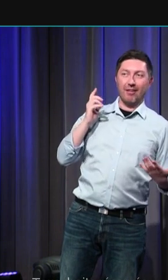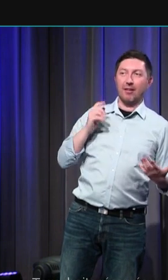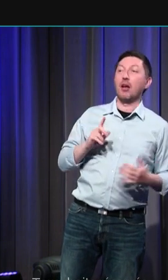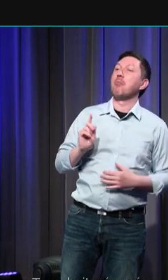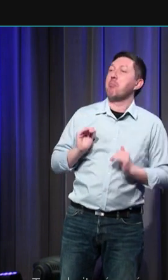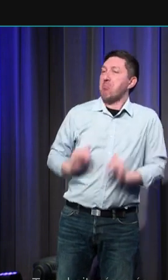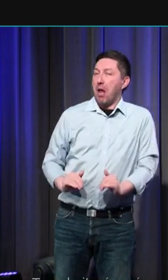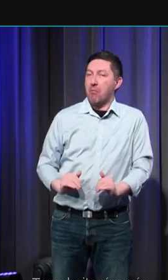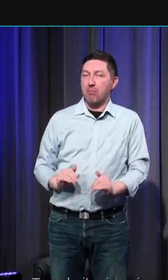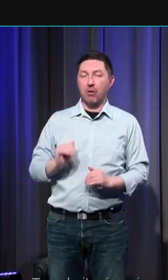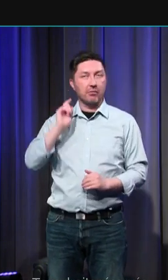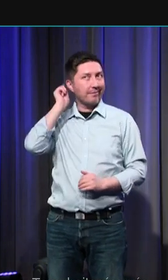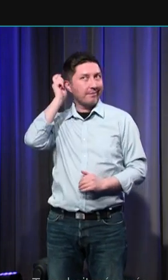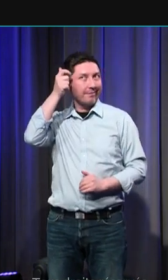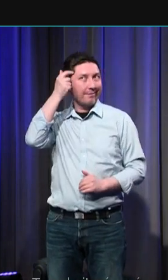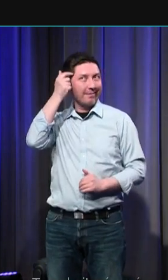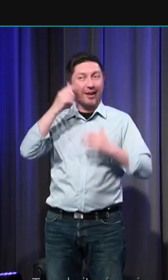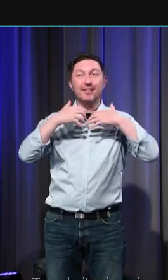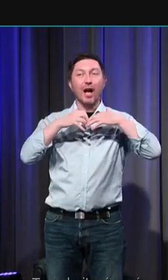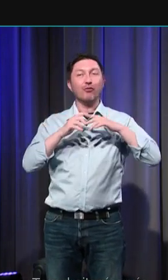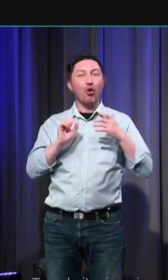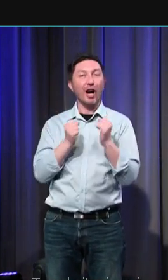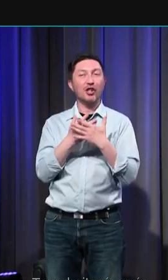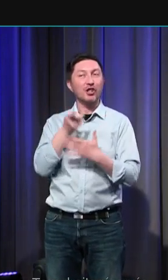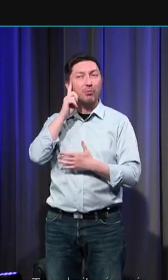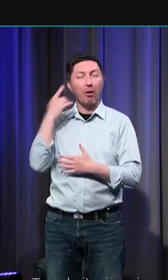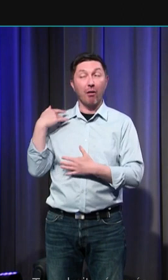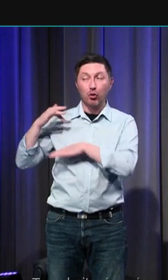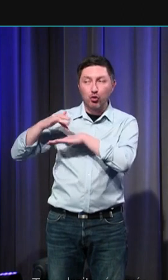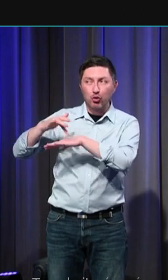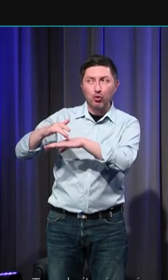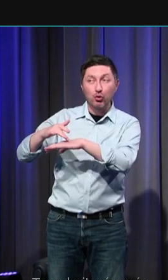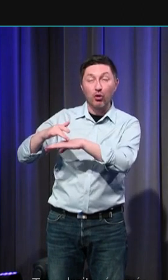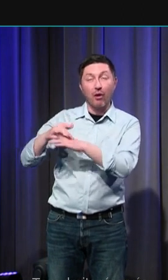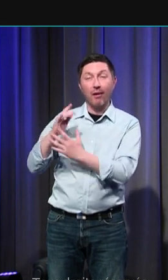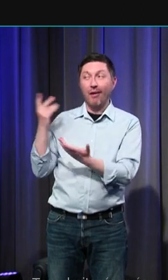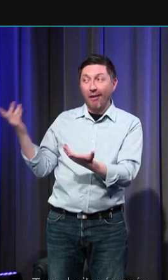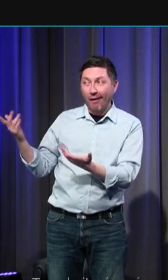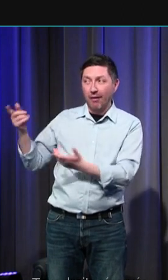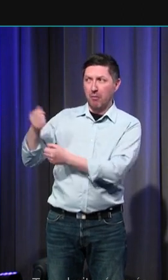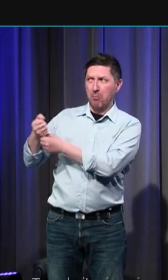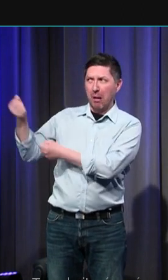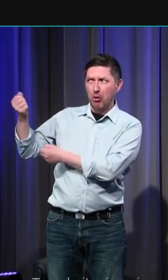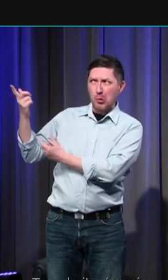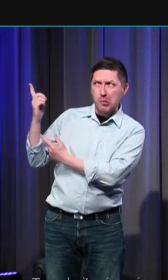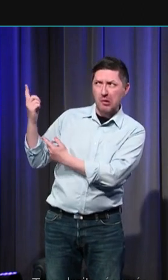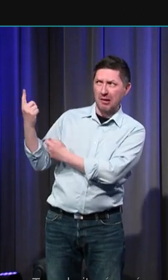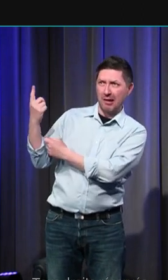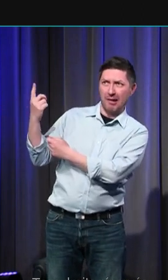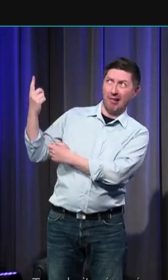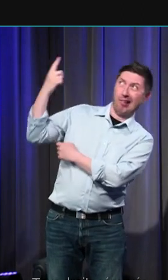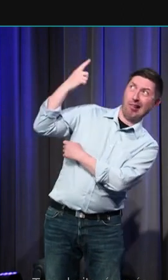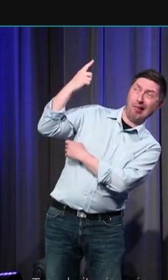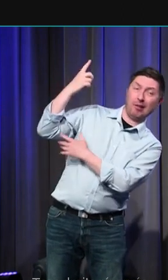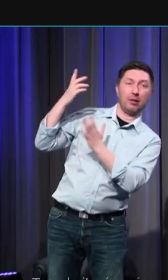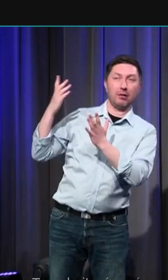dimension cognitive au sens où j'ai appris par l'expérience que lorsque quelqu'un brandissait un bâton au-dessus de ma